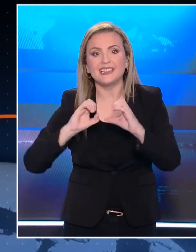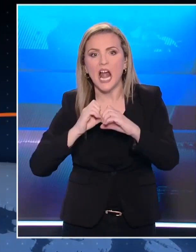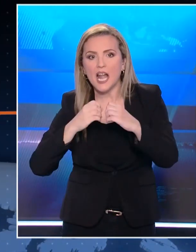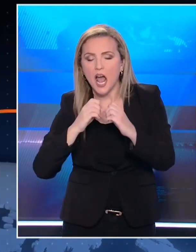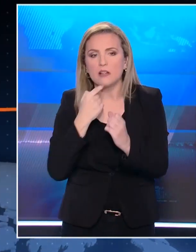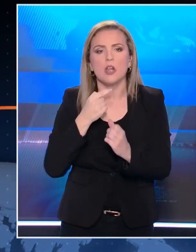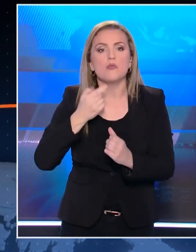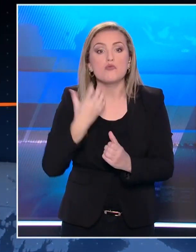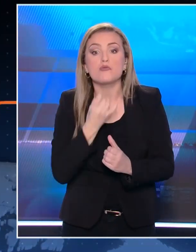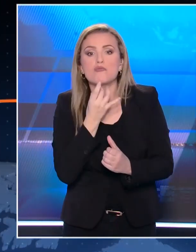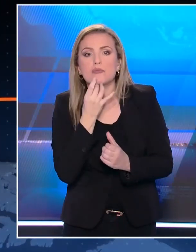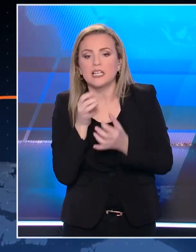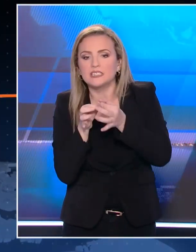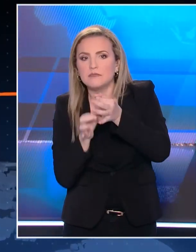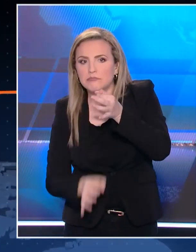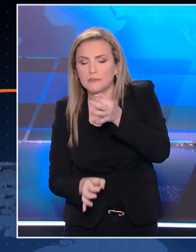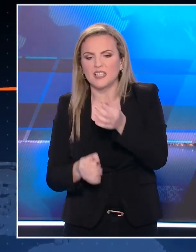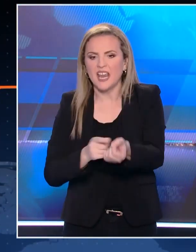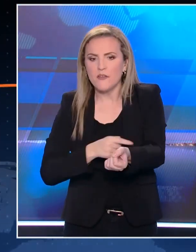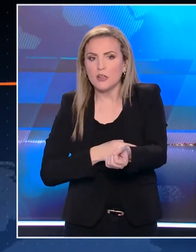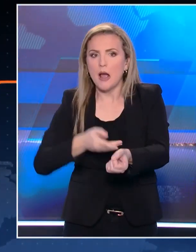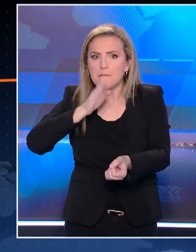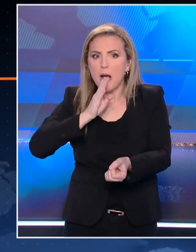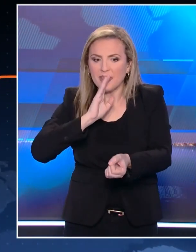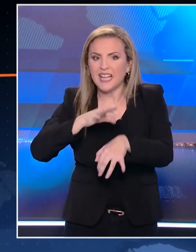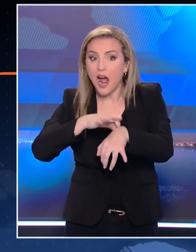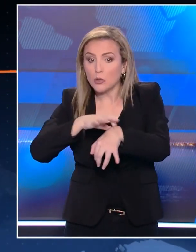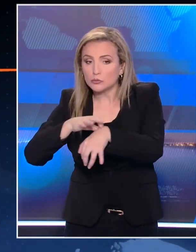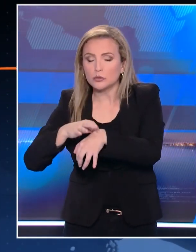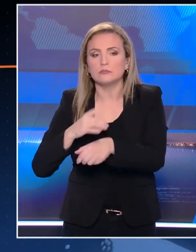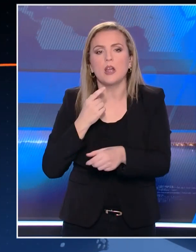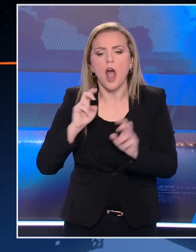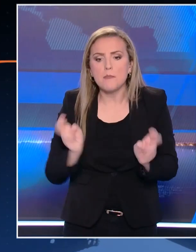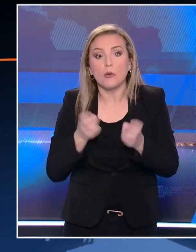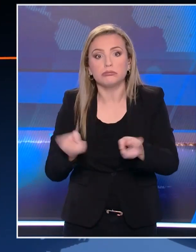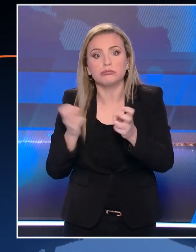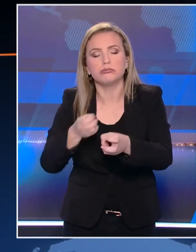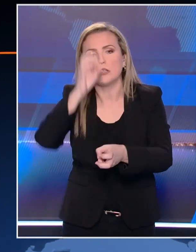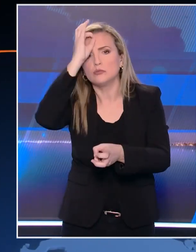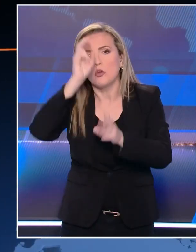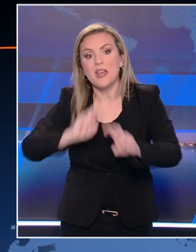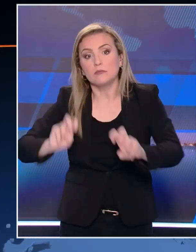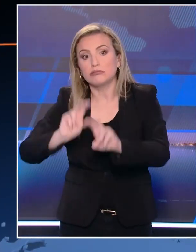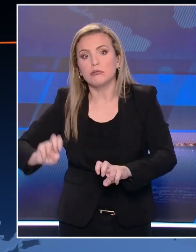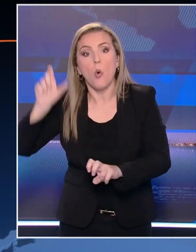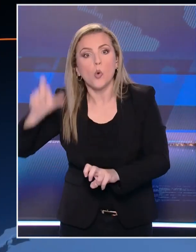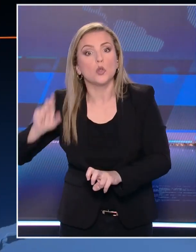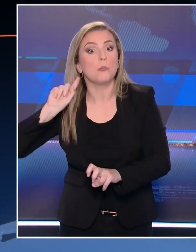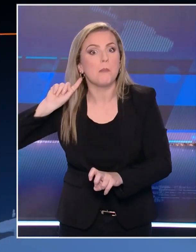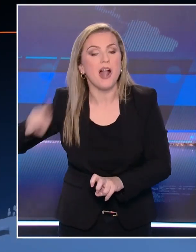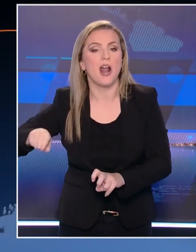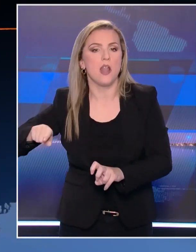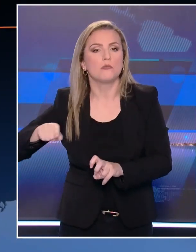ασθενείς με σκλήνες καταπλάκας και άλλες νευρολογικές παθήσεις, έδωσαν πριν από λίγο οι αρχές στη δημοσιότητα. Η παράνομη δράση του κρατά